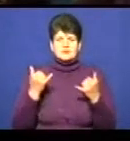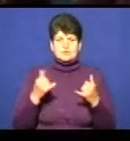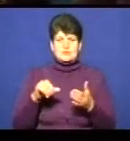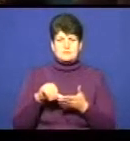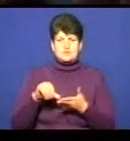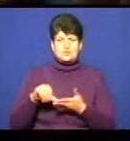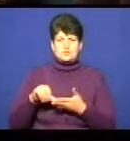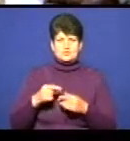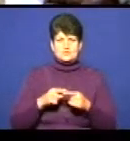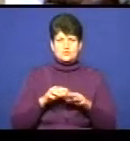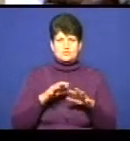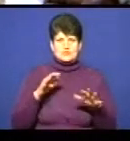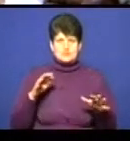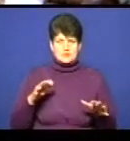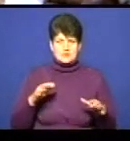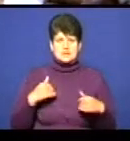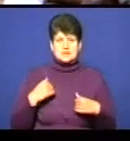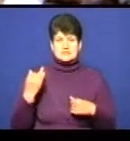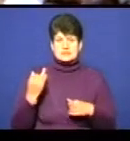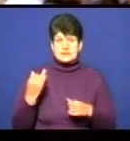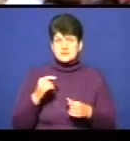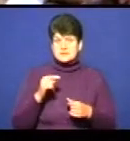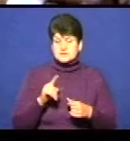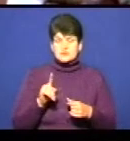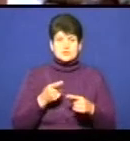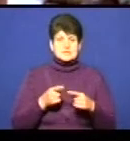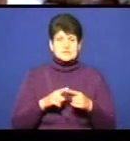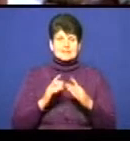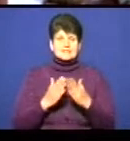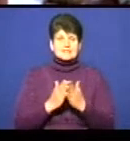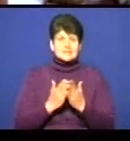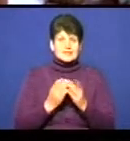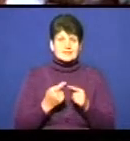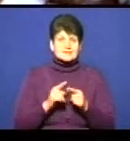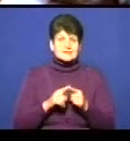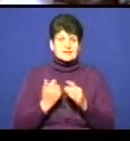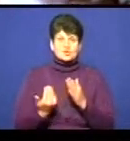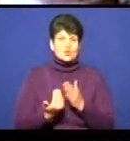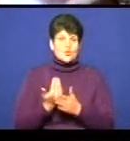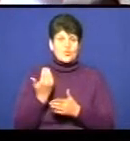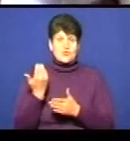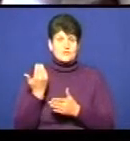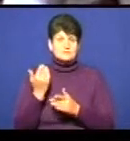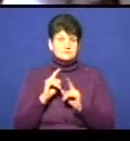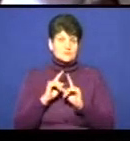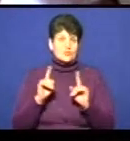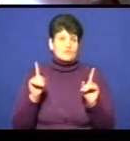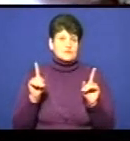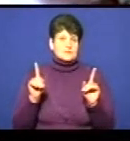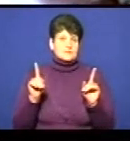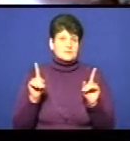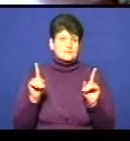присутні в цьому залі. Я зацікався тим, що ці книжки – це новинка, це